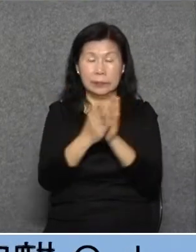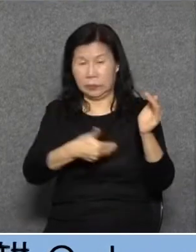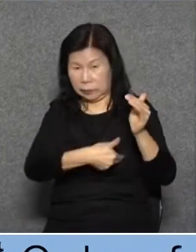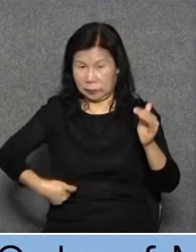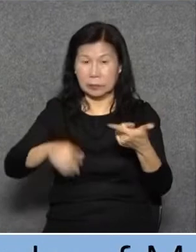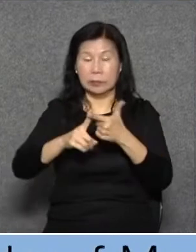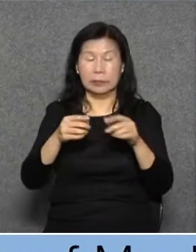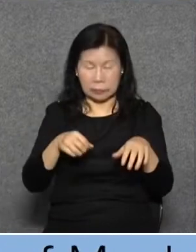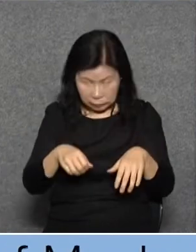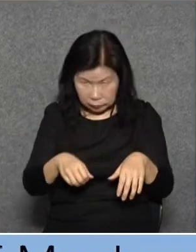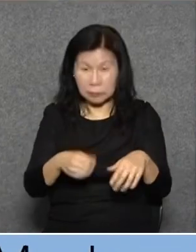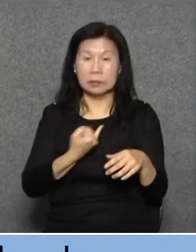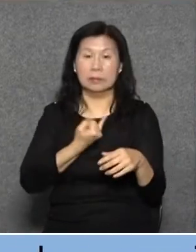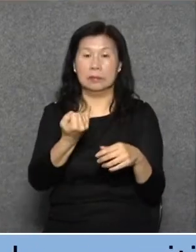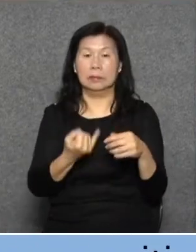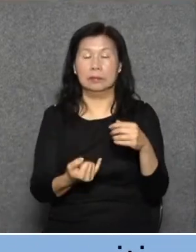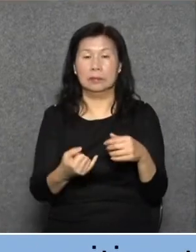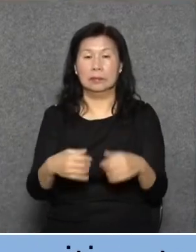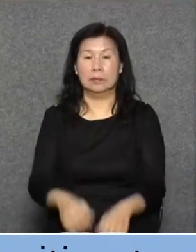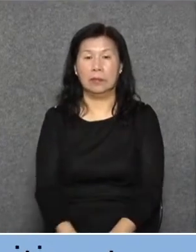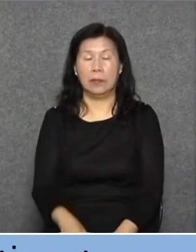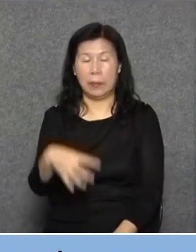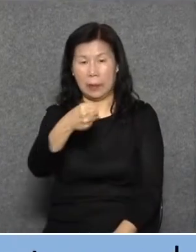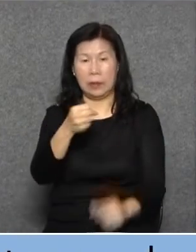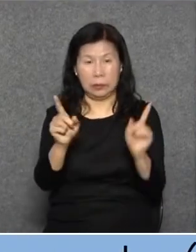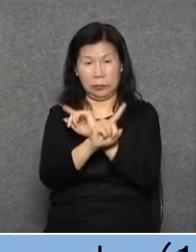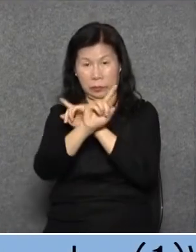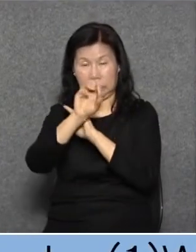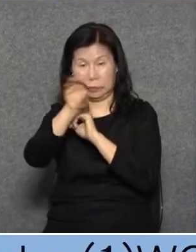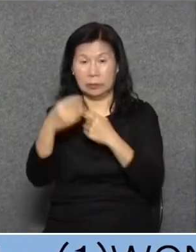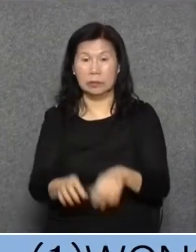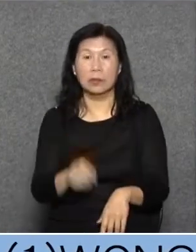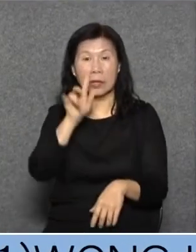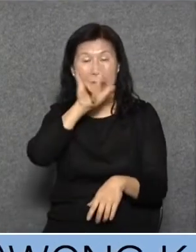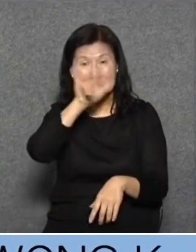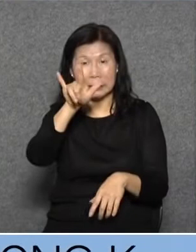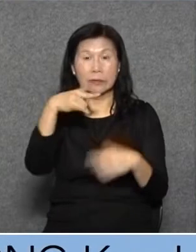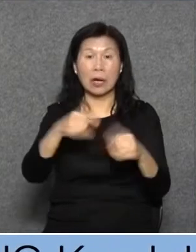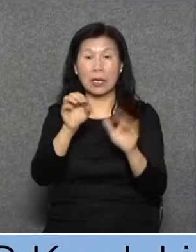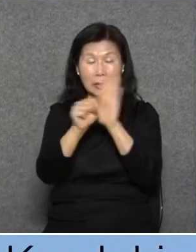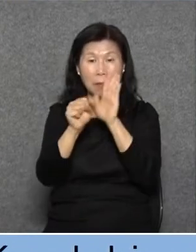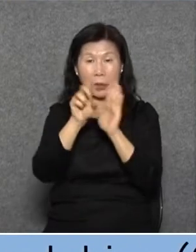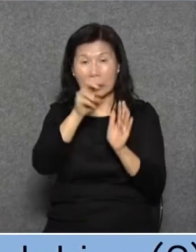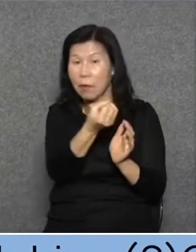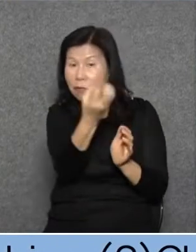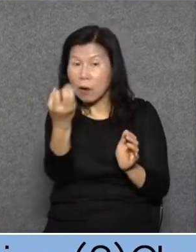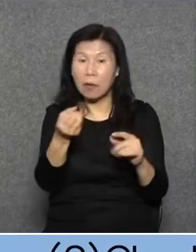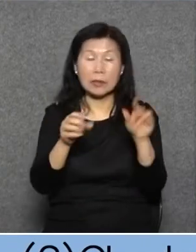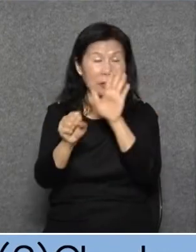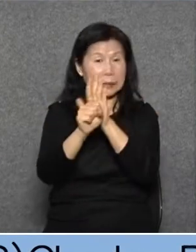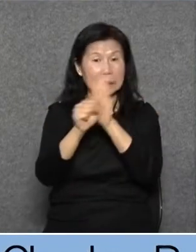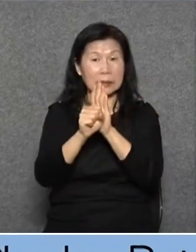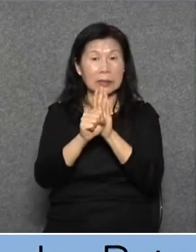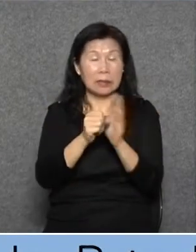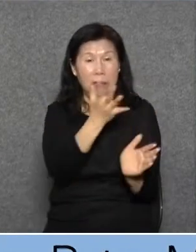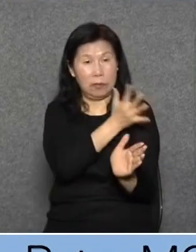就是鞠躬梁國雄議員主席,我式問他看完櫻花之後有沒有吸收到日本的問